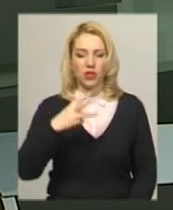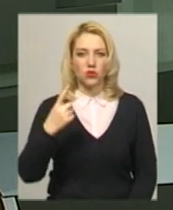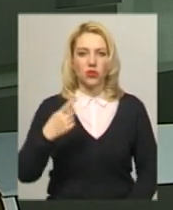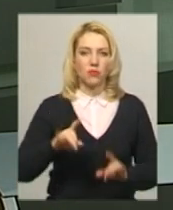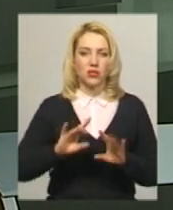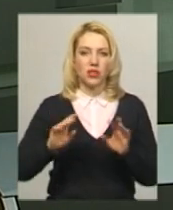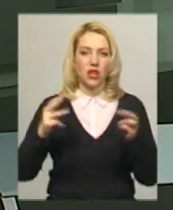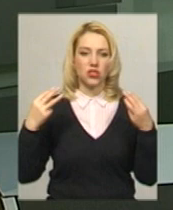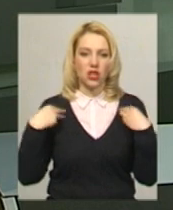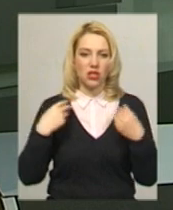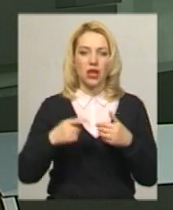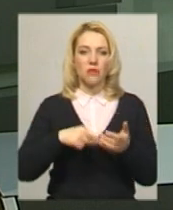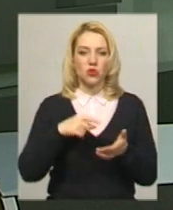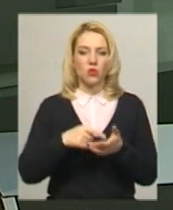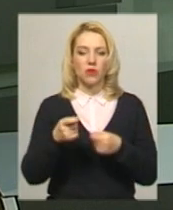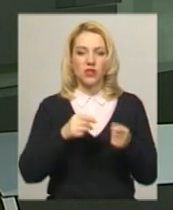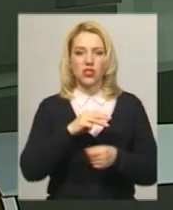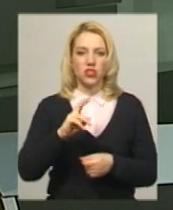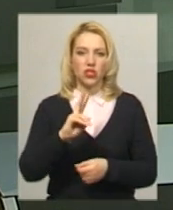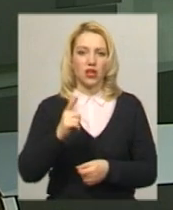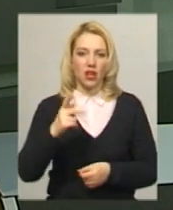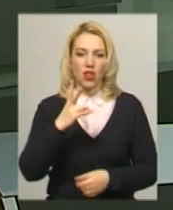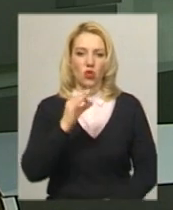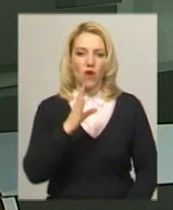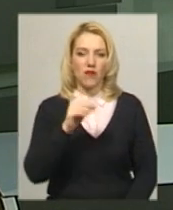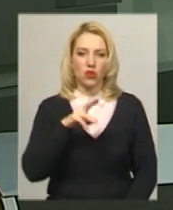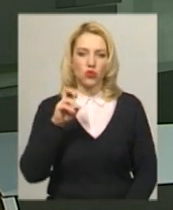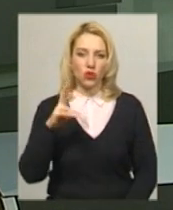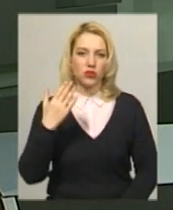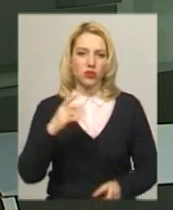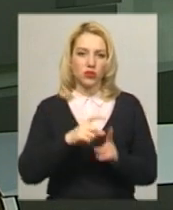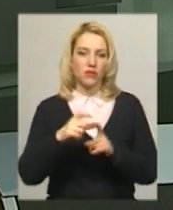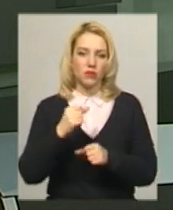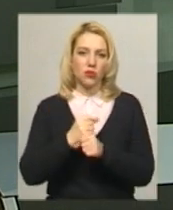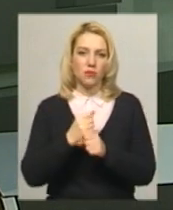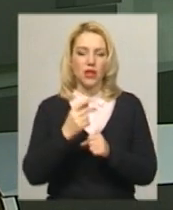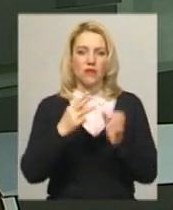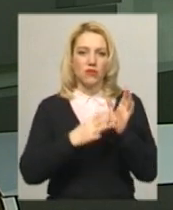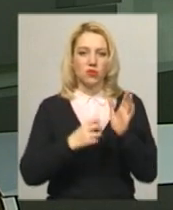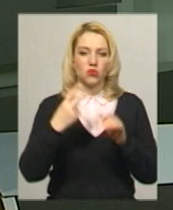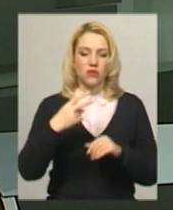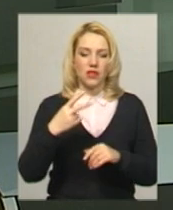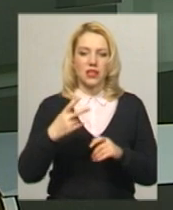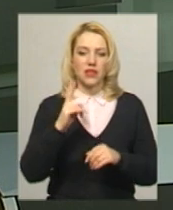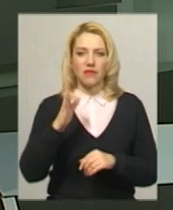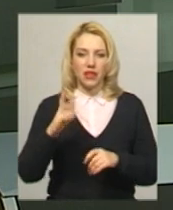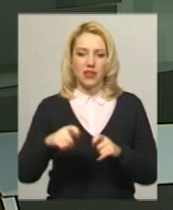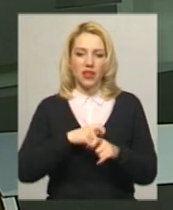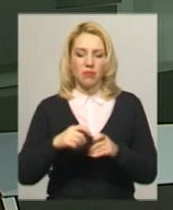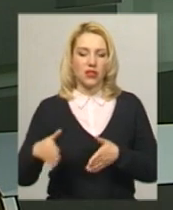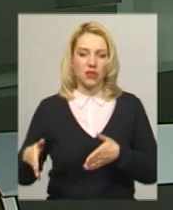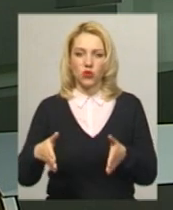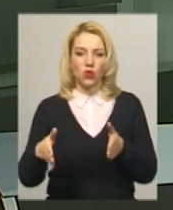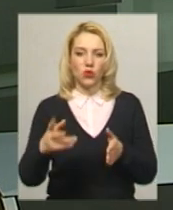міського управління житлово-комунального господарства Василь Новачок. За його словами, зробили 820 м2 дороги, 200